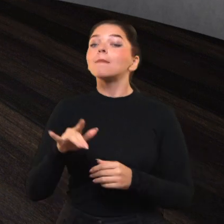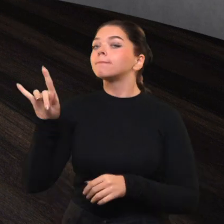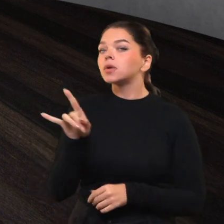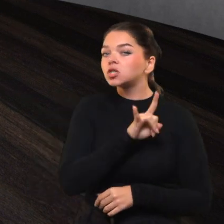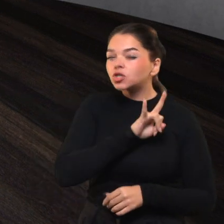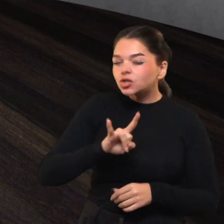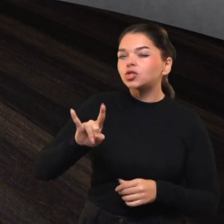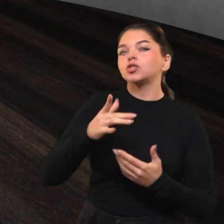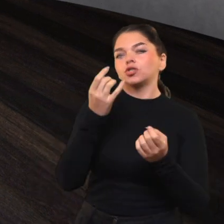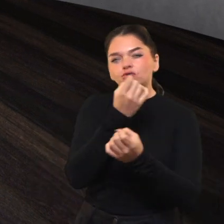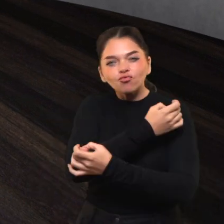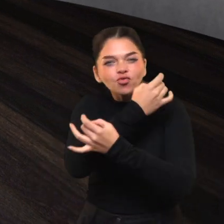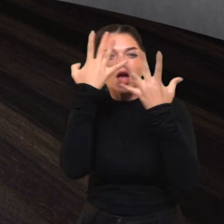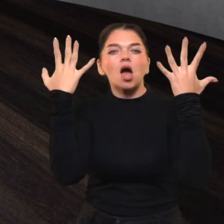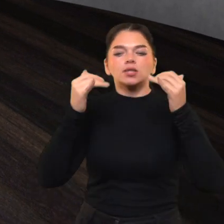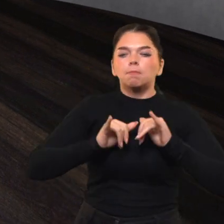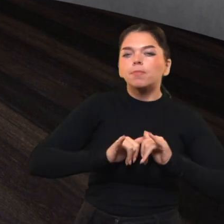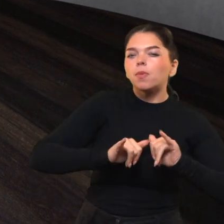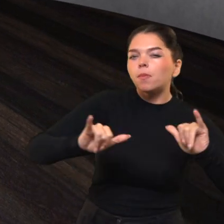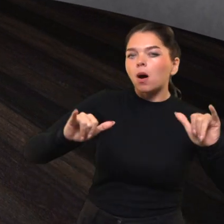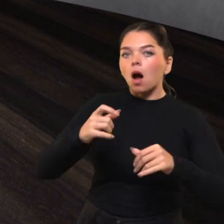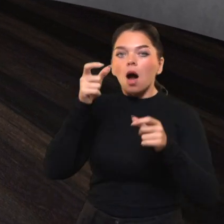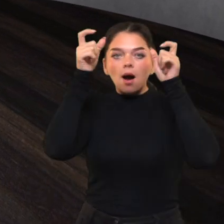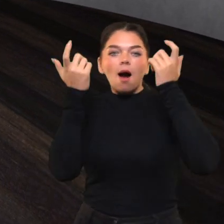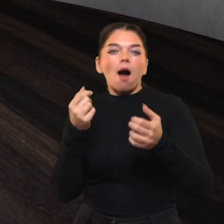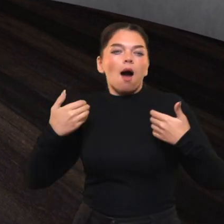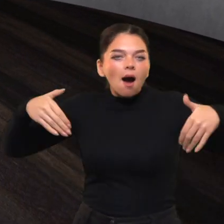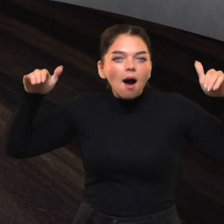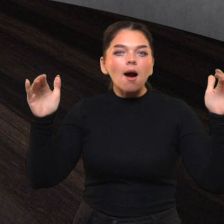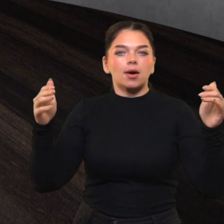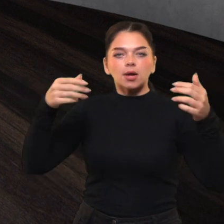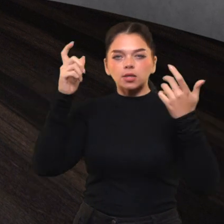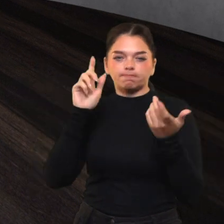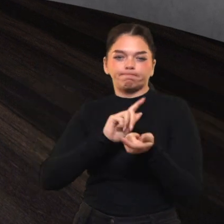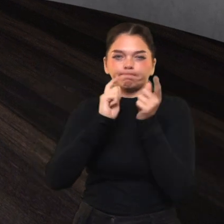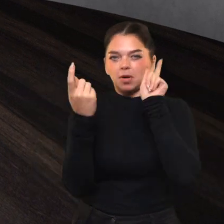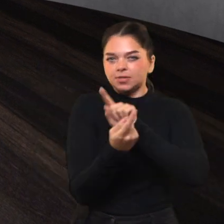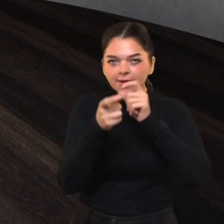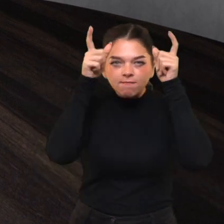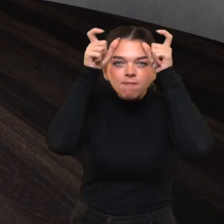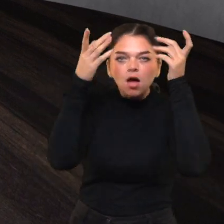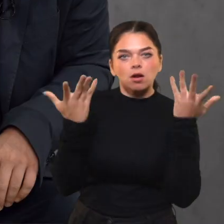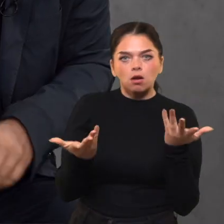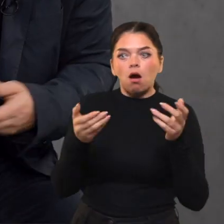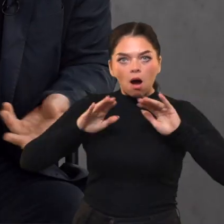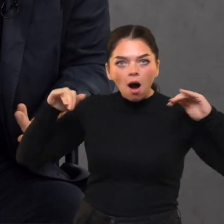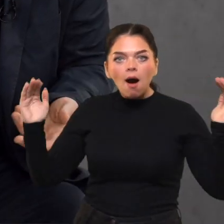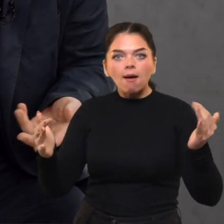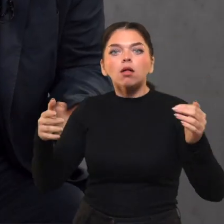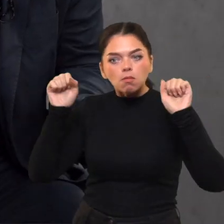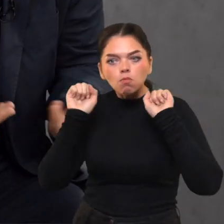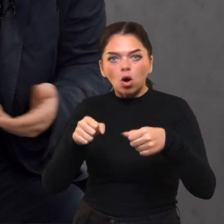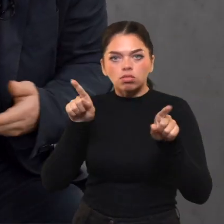Važnyčia, sklaida, šviesa. Angelas persimėta į kitą pusę. Tai yra tokių... Bet net